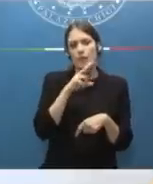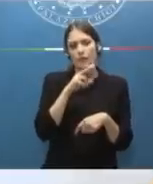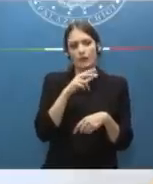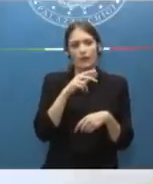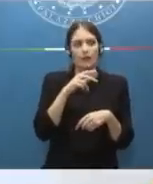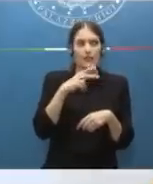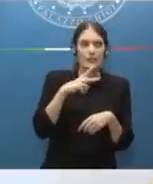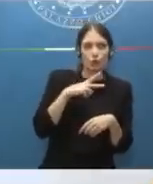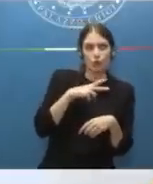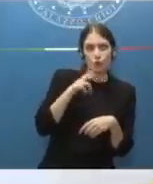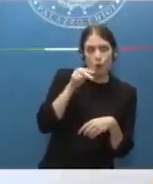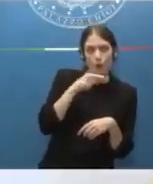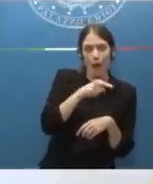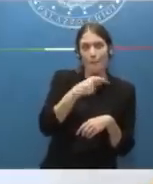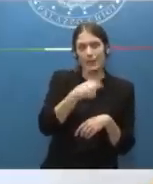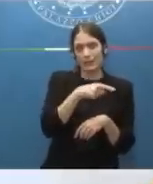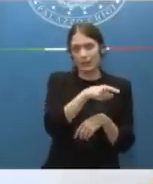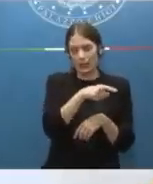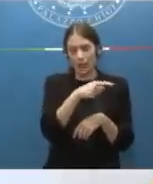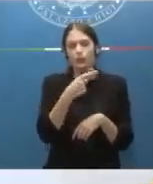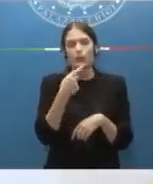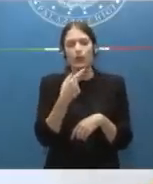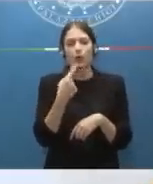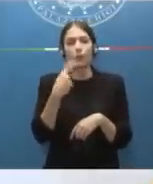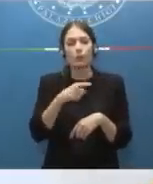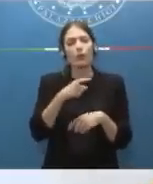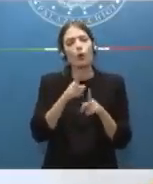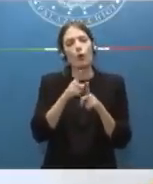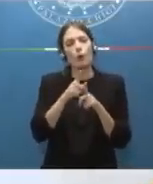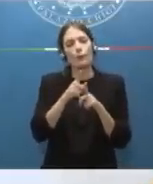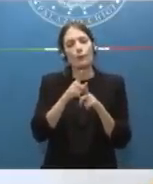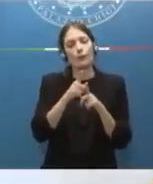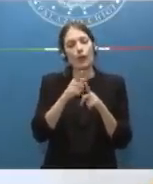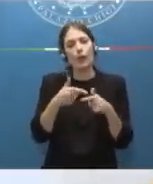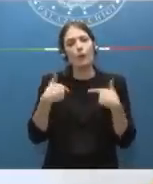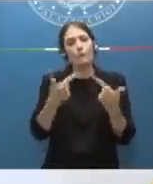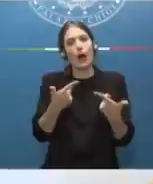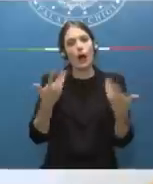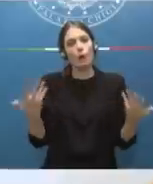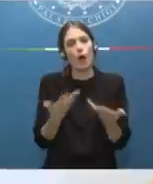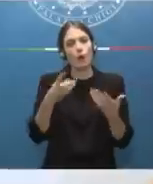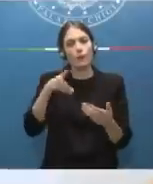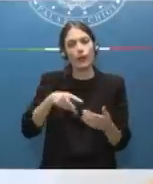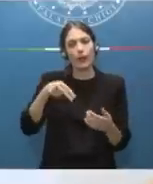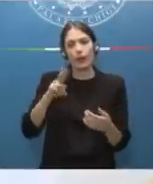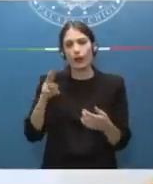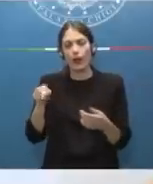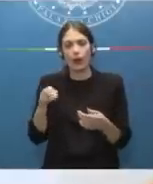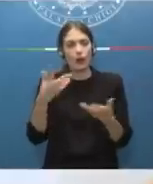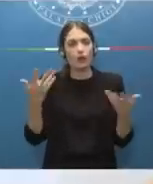Presidente, che non ha nessun impatto negativo con il PNR. Anzi,